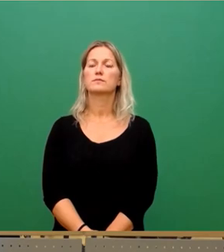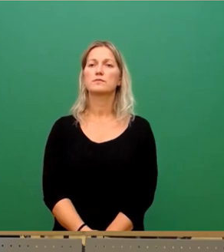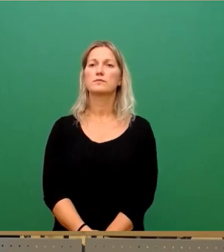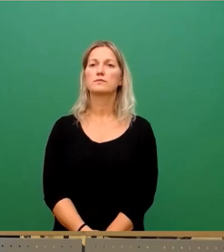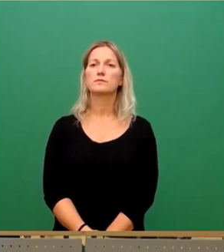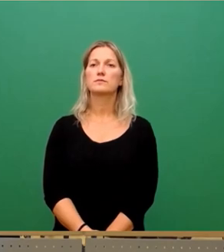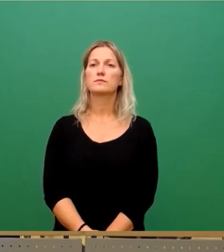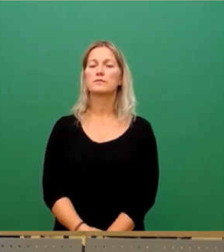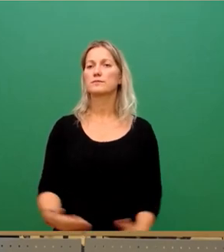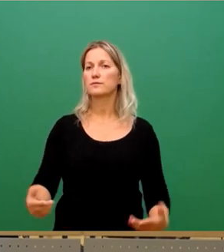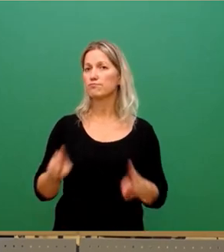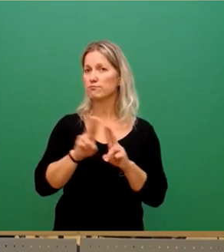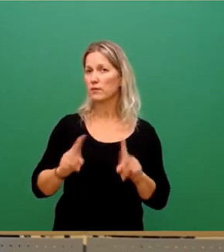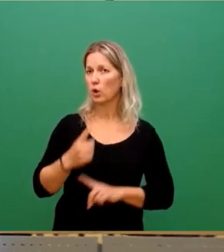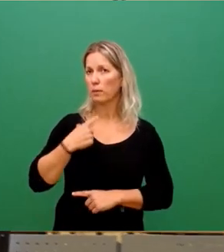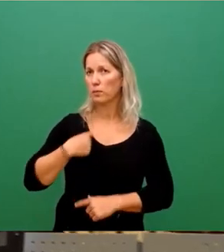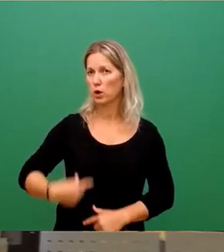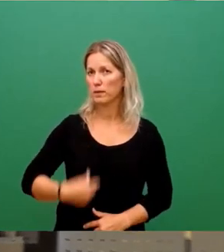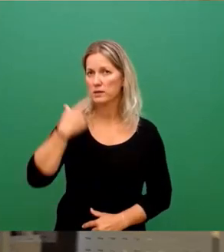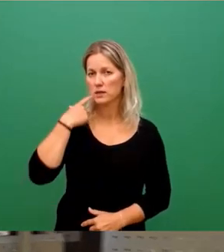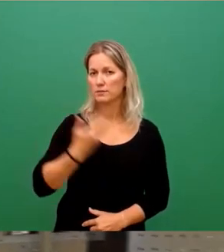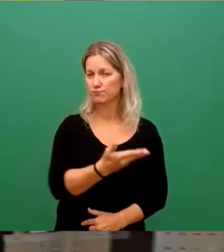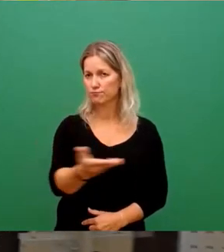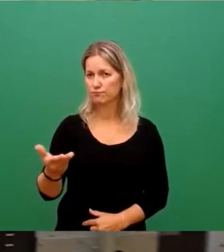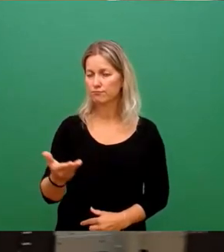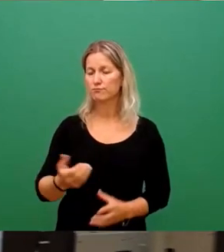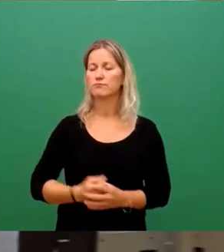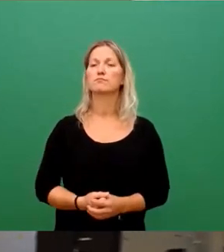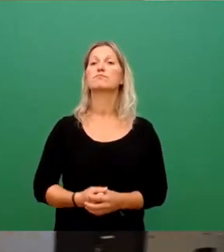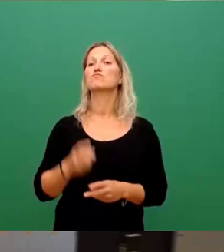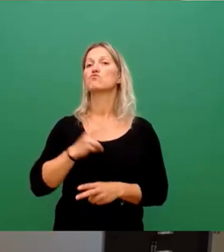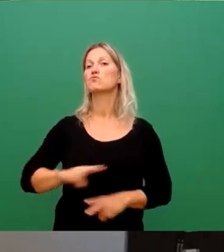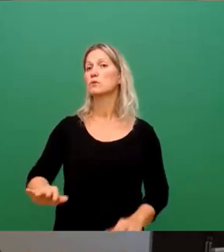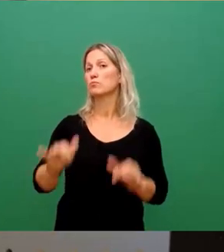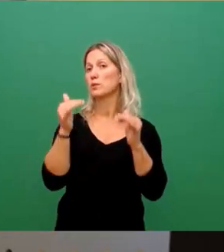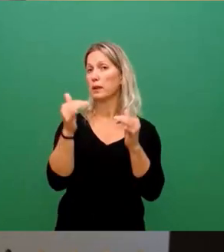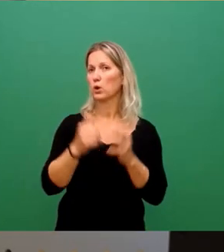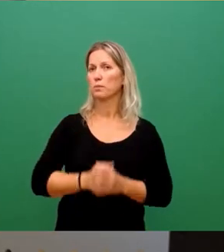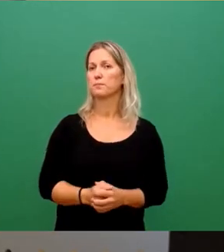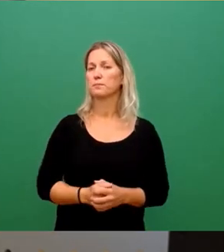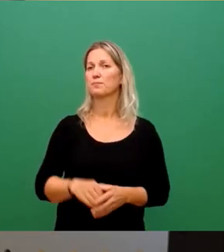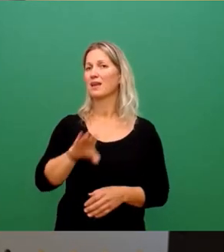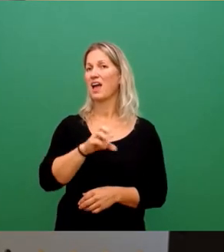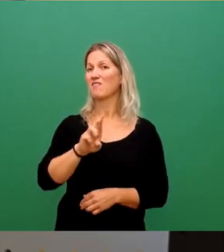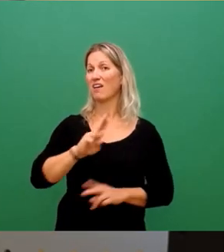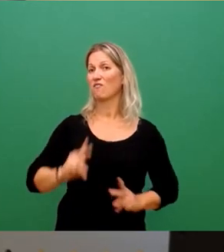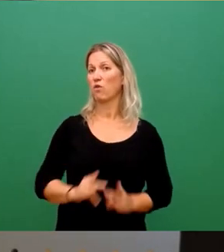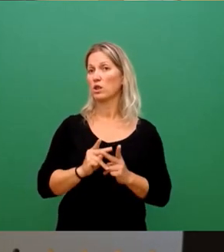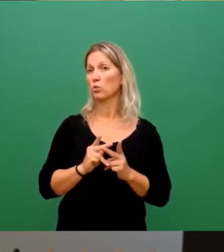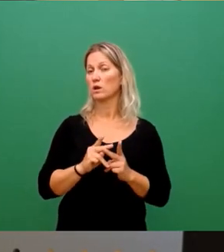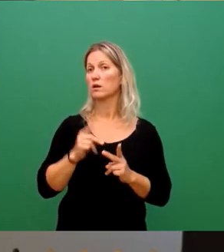Sehr geehrter Herr Oberbürgermeister, sehr geehrte Damen und Herren Stadträte, sehr geehrtes Publikum, EFRE-Förderung, Fördermittel des